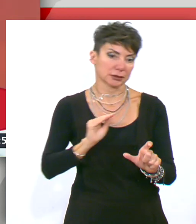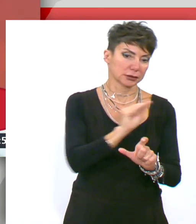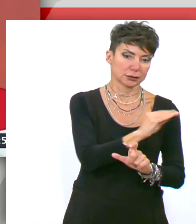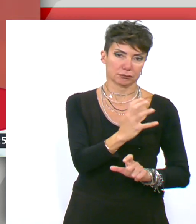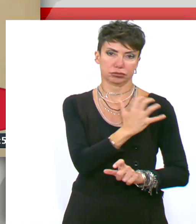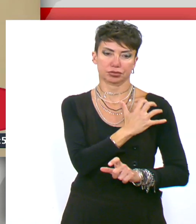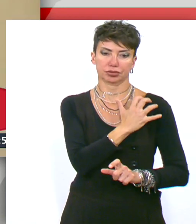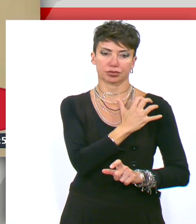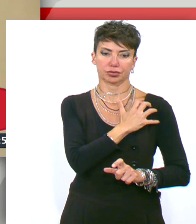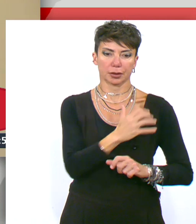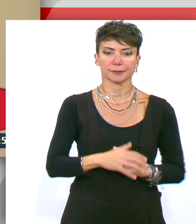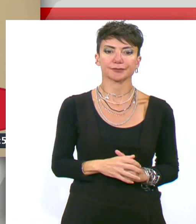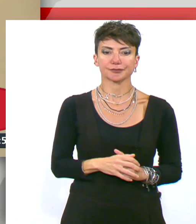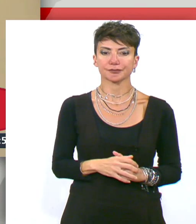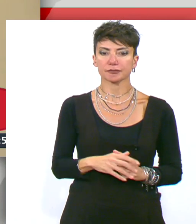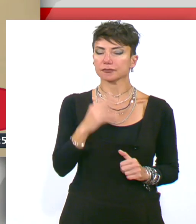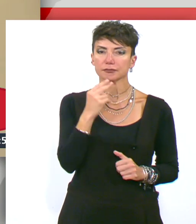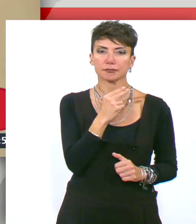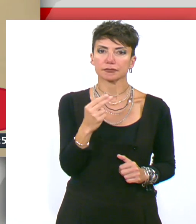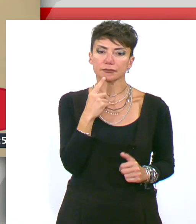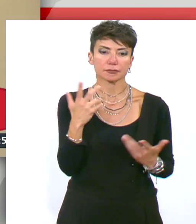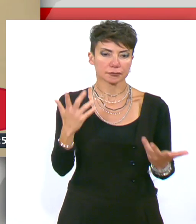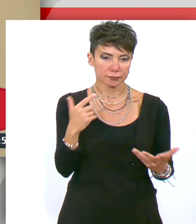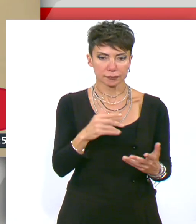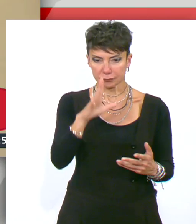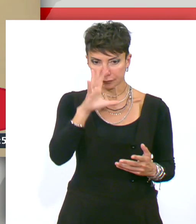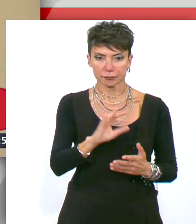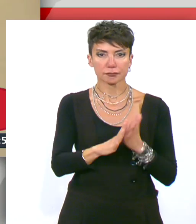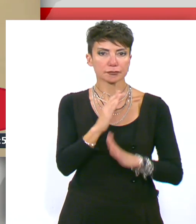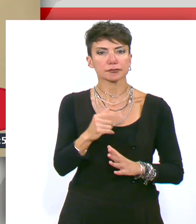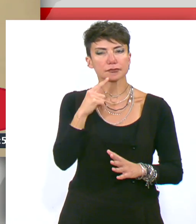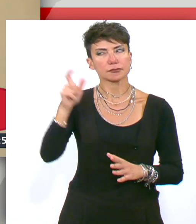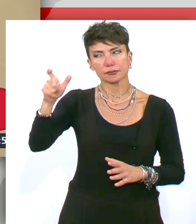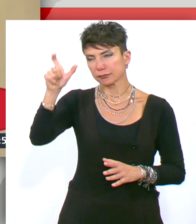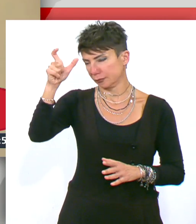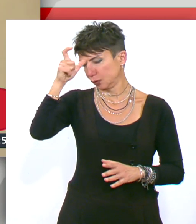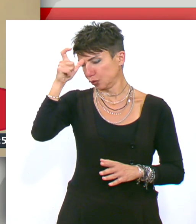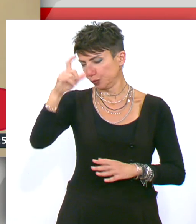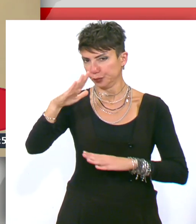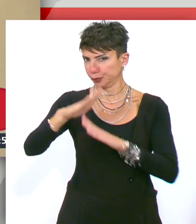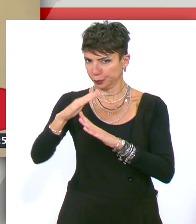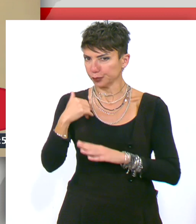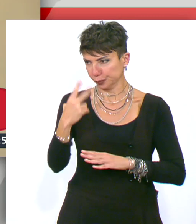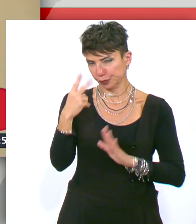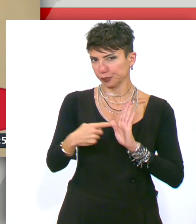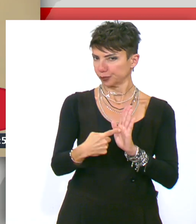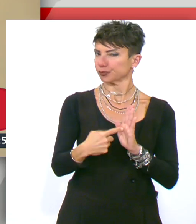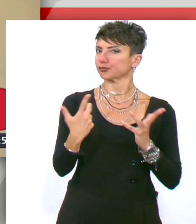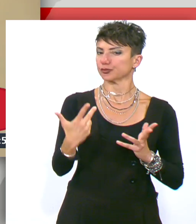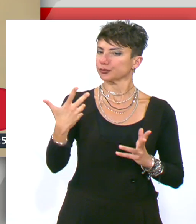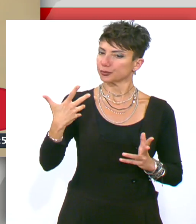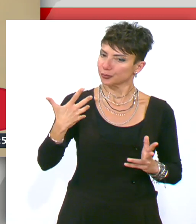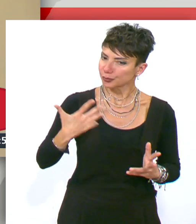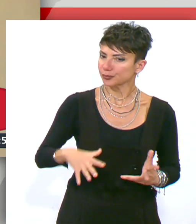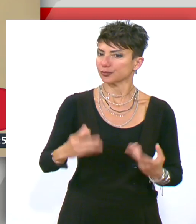Γιασάρ Γκουλέρ. Η απομάκρυνσή τους σηματοδοτεί μια επιφανειακή προσπάθεια του κυρίου Ερντογάν να επιδείξει καλή θέληση